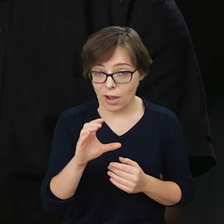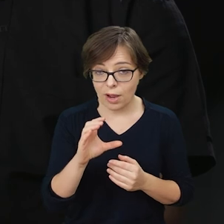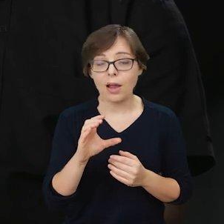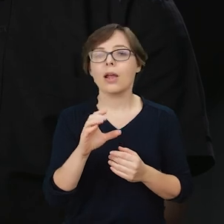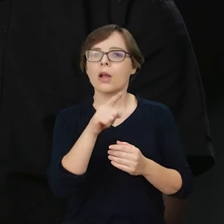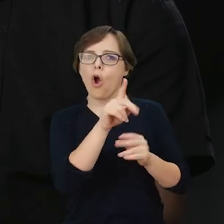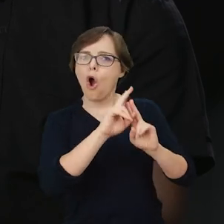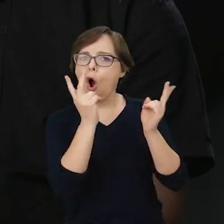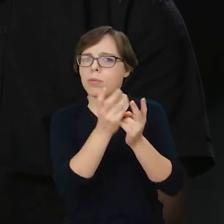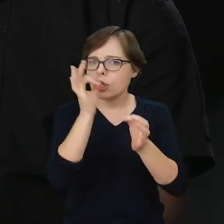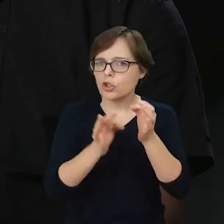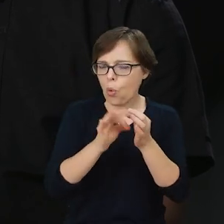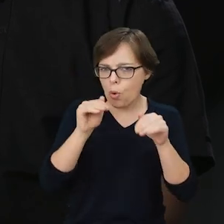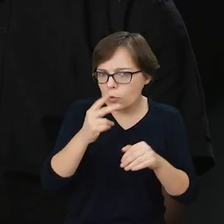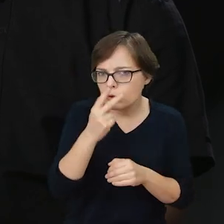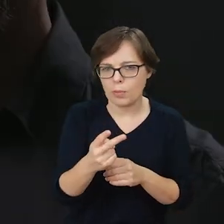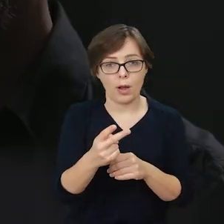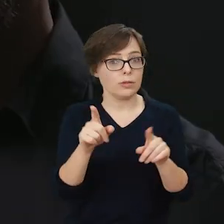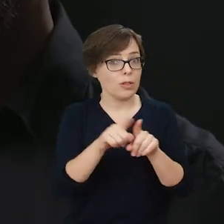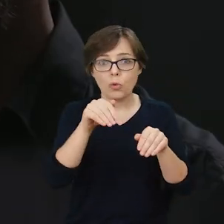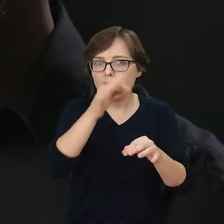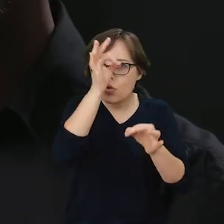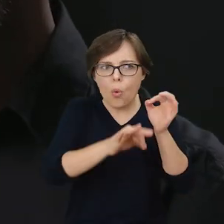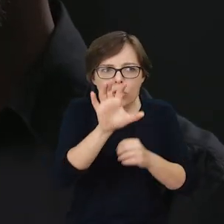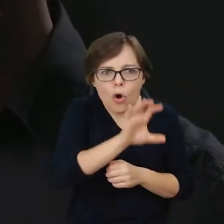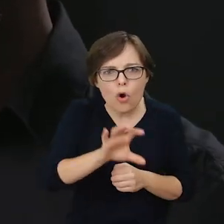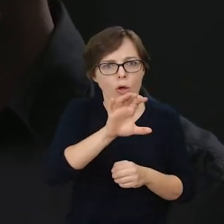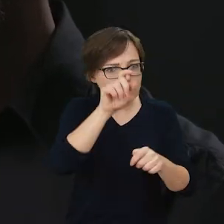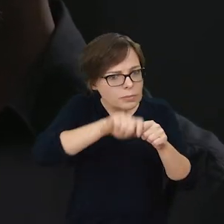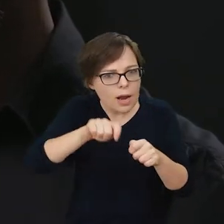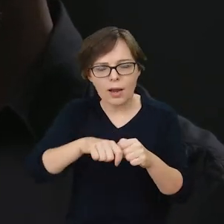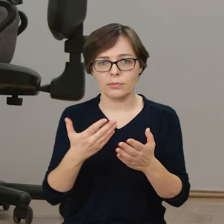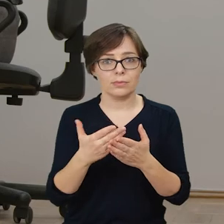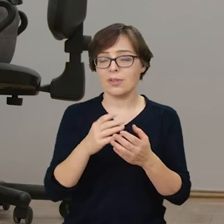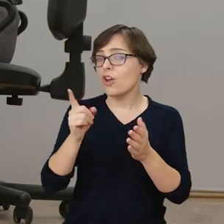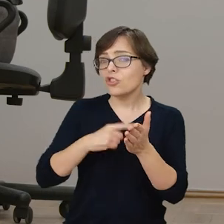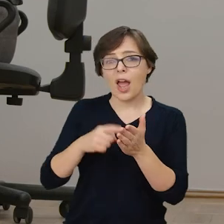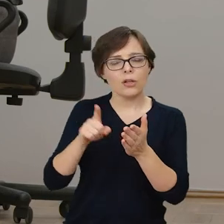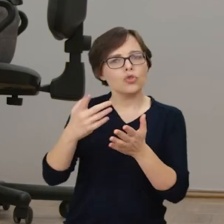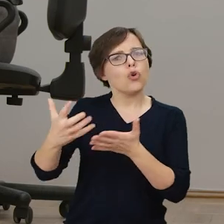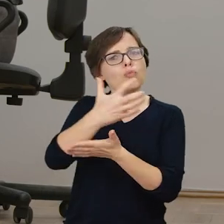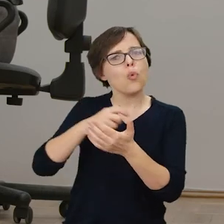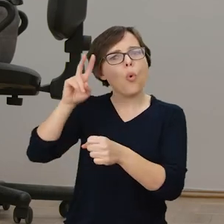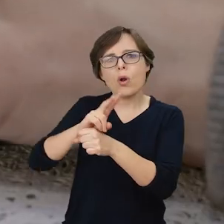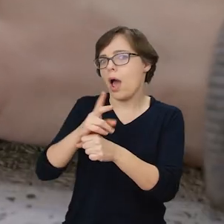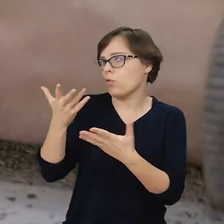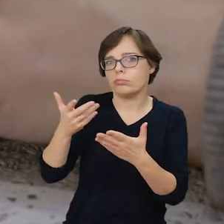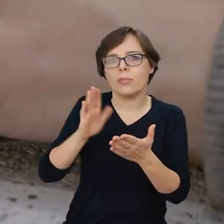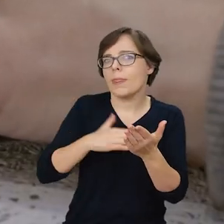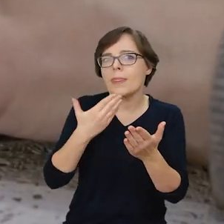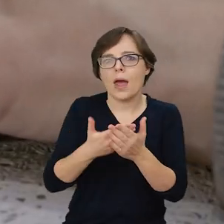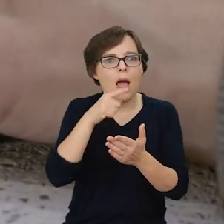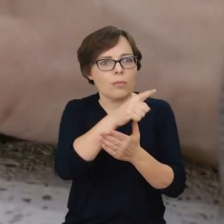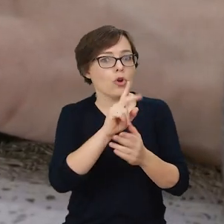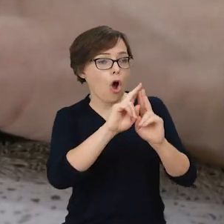uzyskać szczegóły obiektów, możemy się im dobrze przyglądać, możemy je zbadać. Często kuratorzy zbiorów chociażby